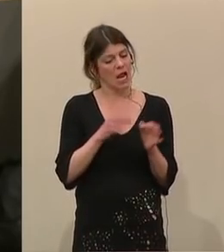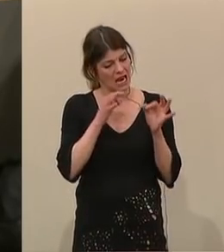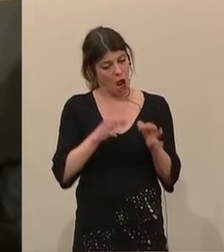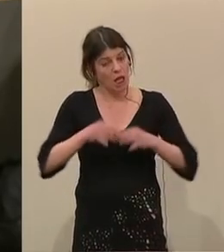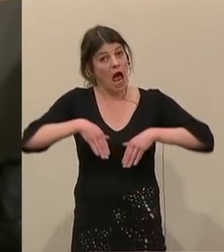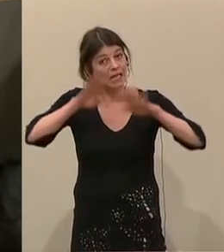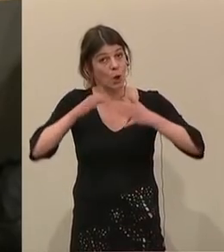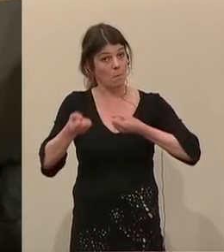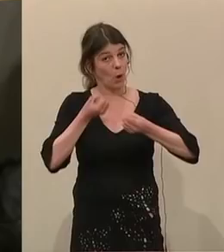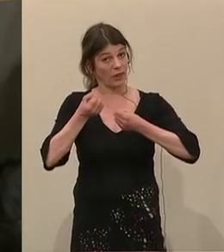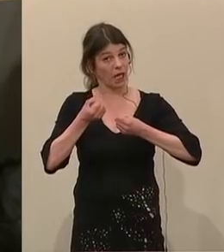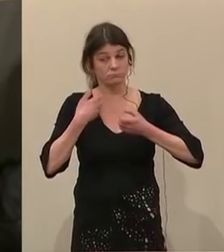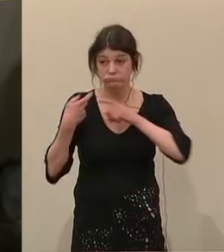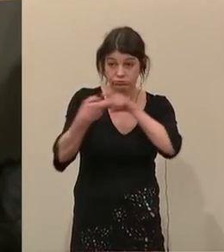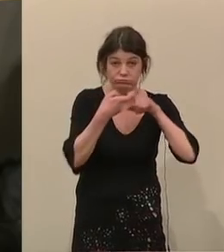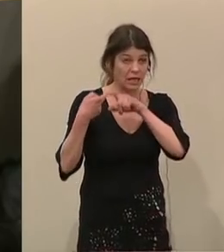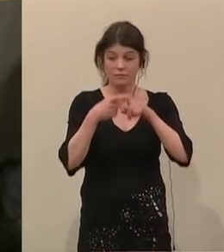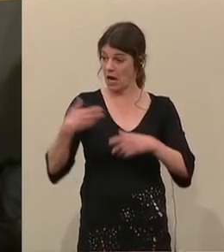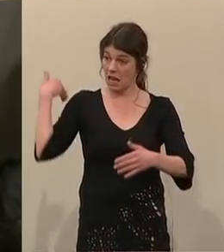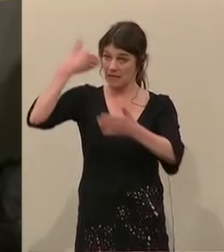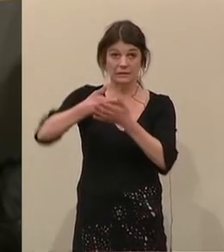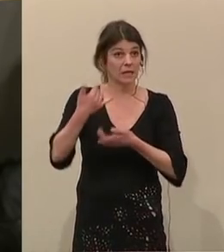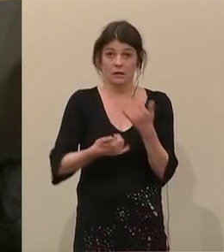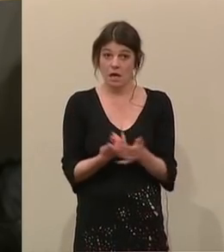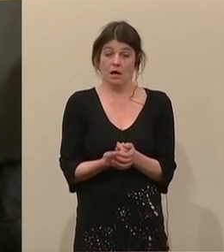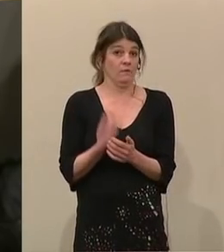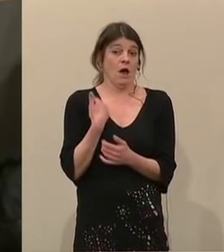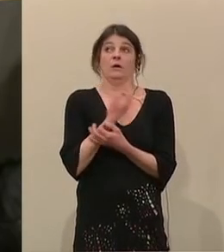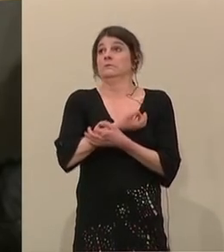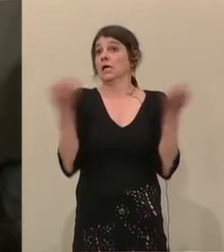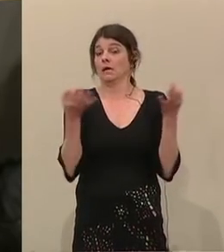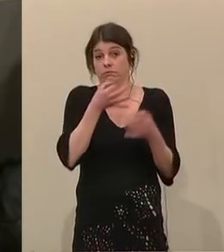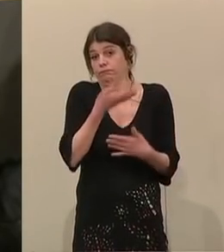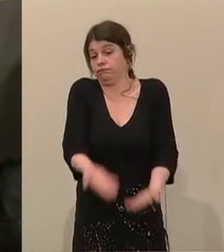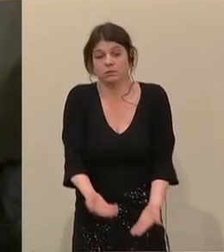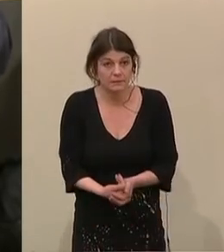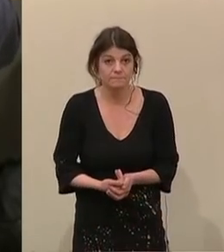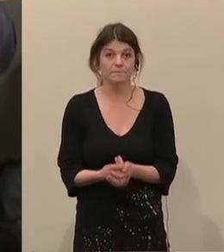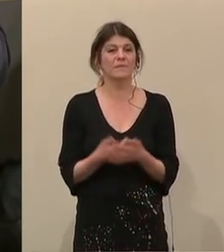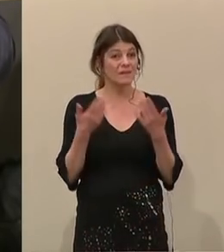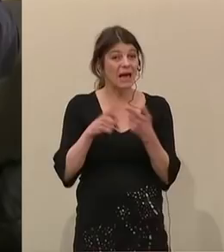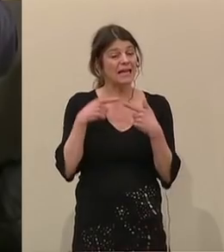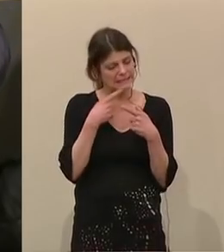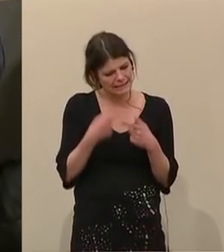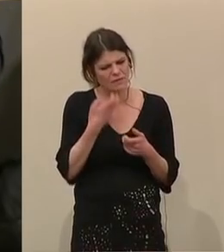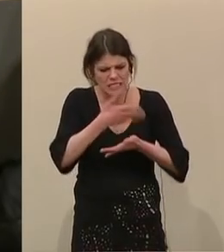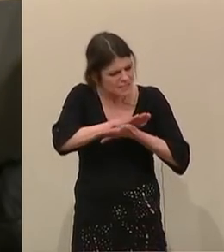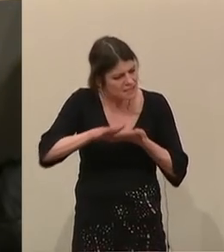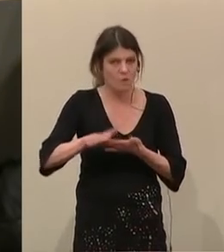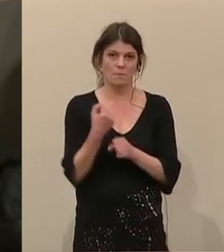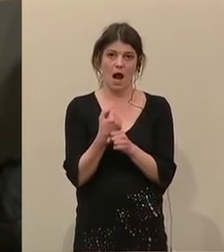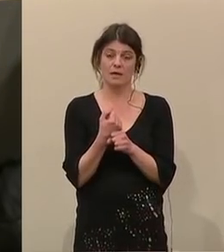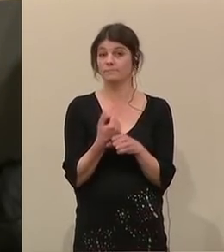Asylpolitik spricht, das ist das, wo wir in den letzten Jahren, Lichtjahre davon entfernt gewesen sind, wenn man davon spricht,